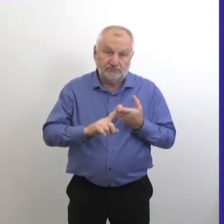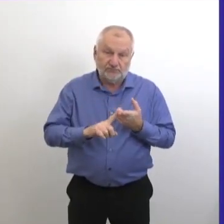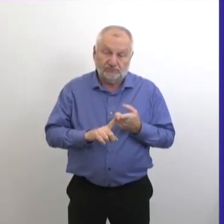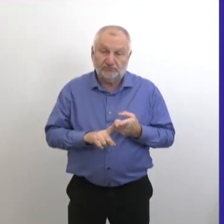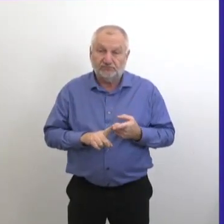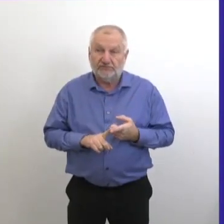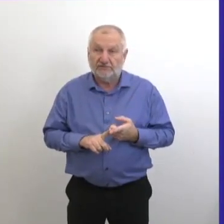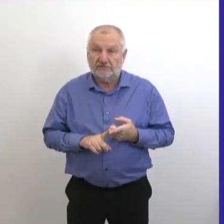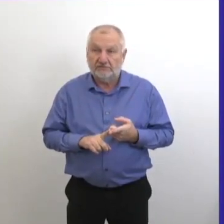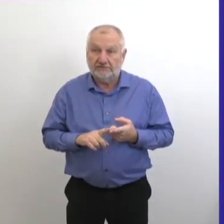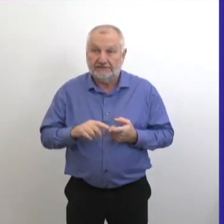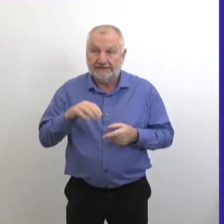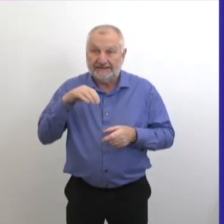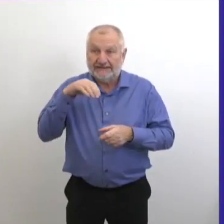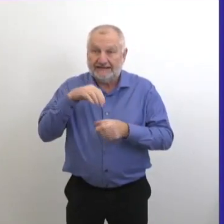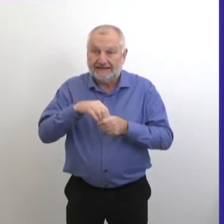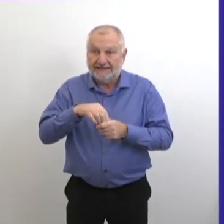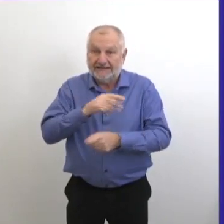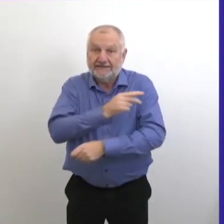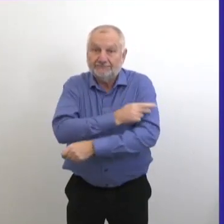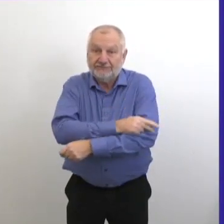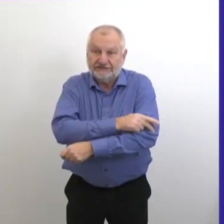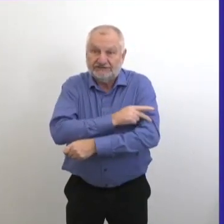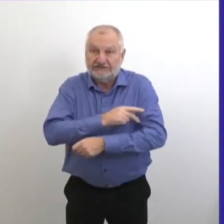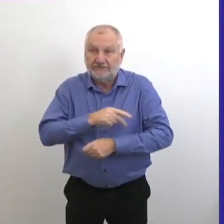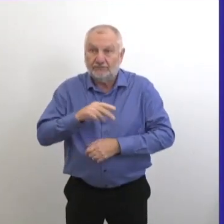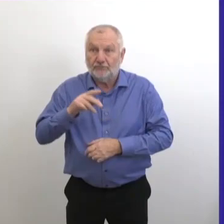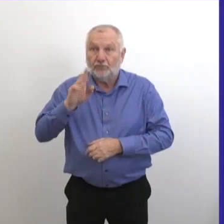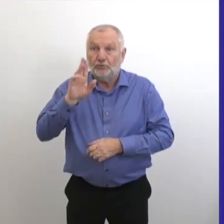Santé du Pas, St. Anthony General Hospital,